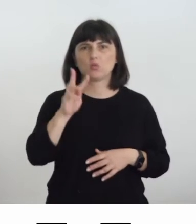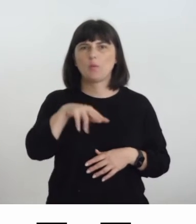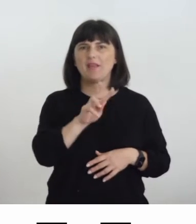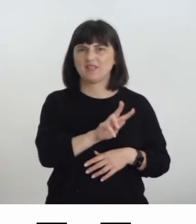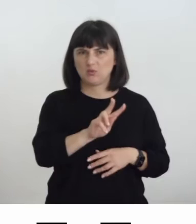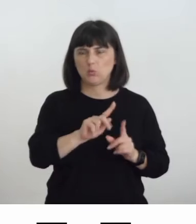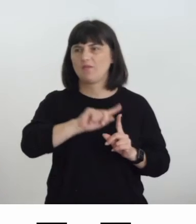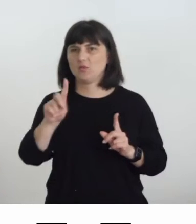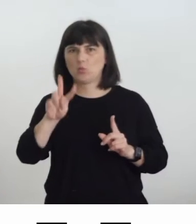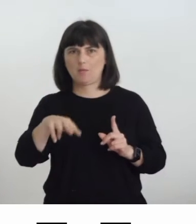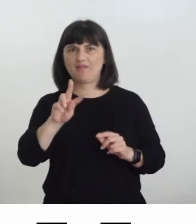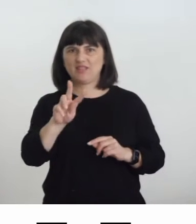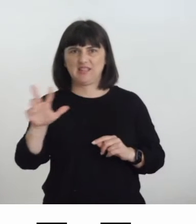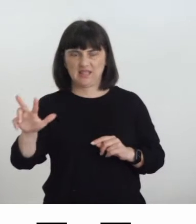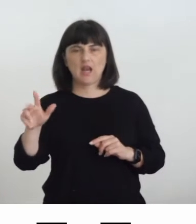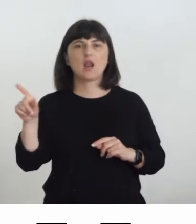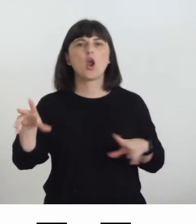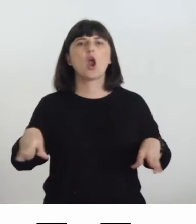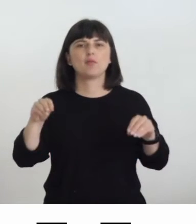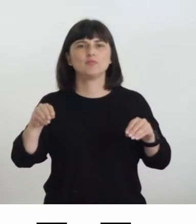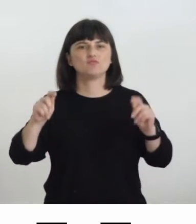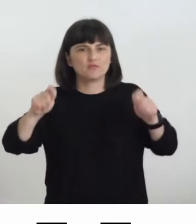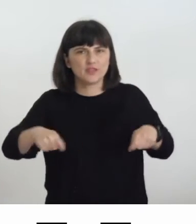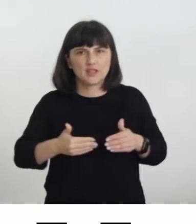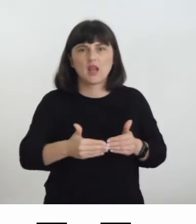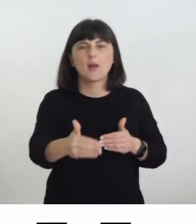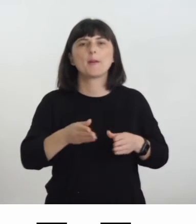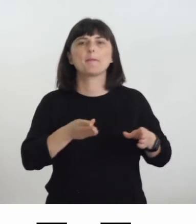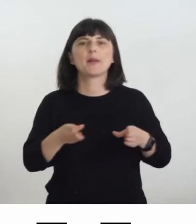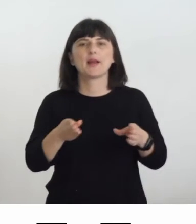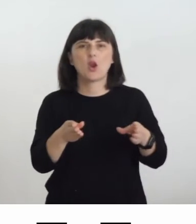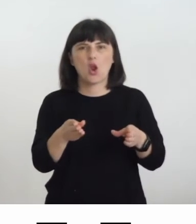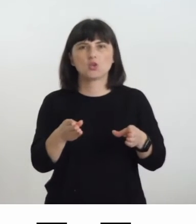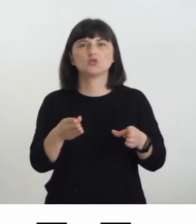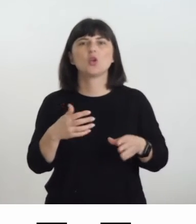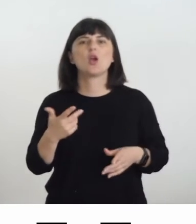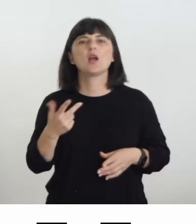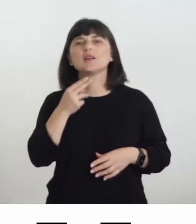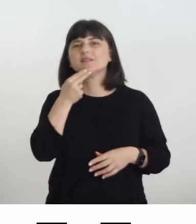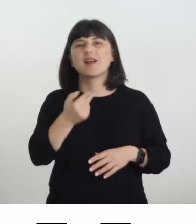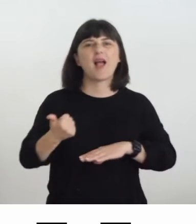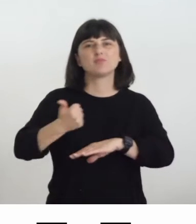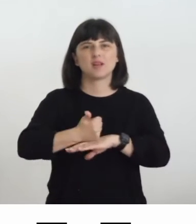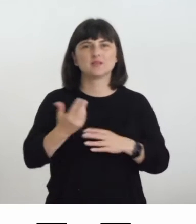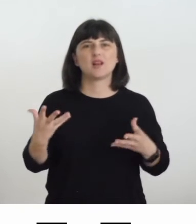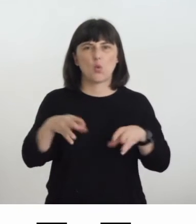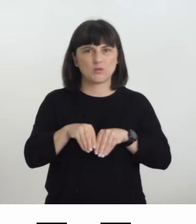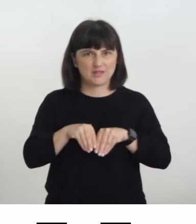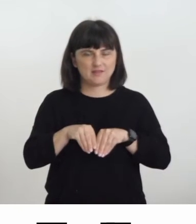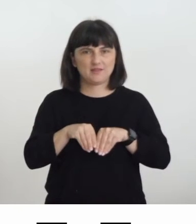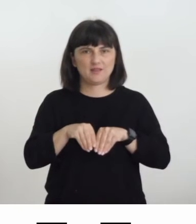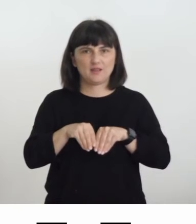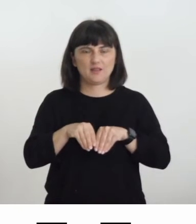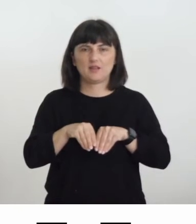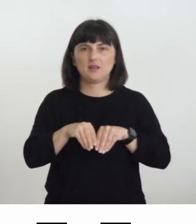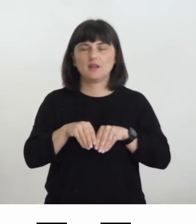-23 è attivo un percorso che si chiama Ambassador Inclusivity è un percorso